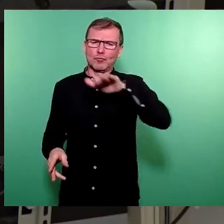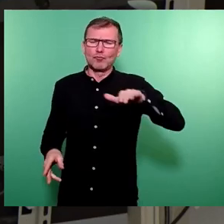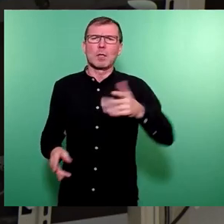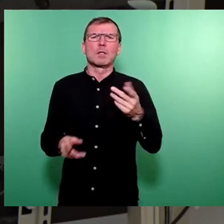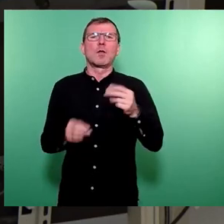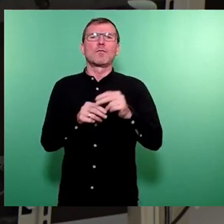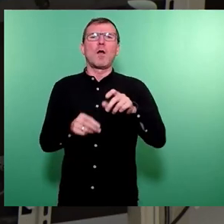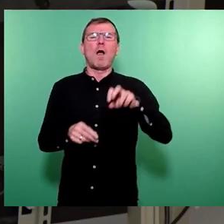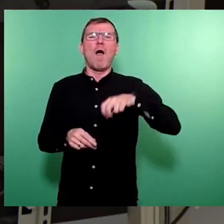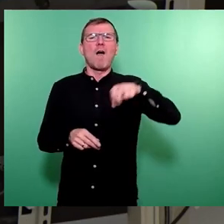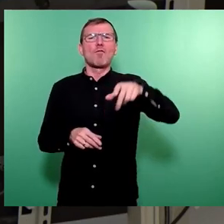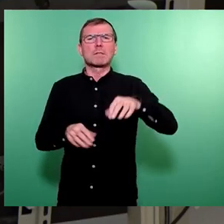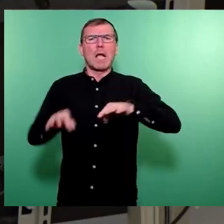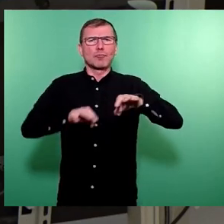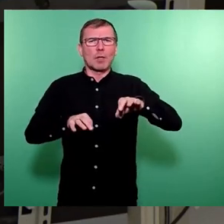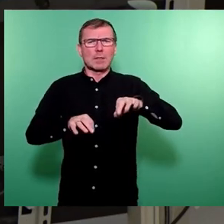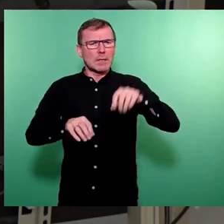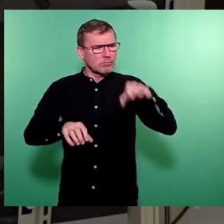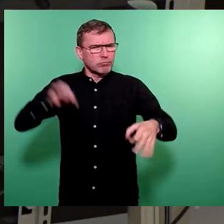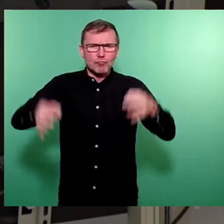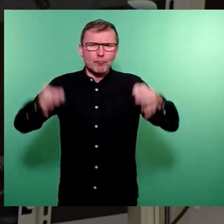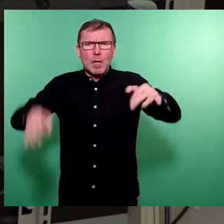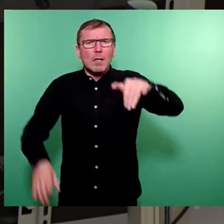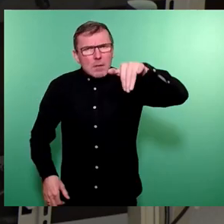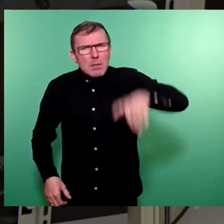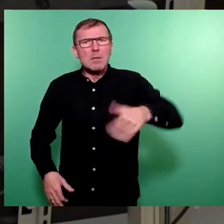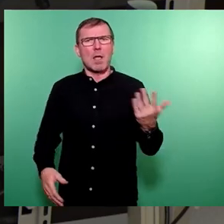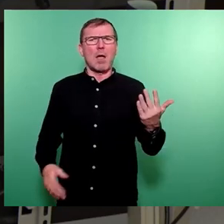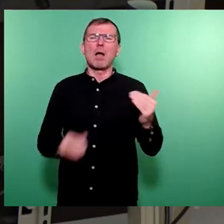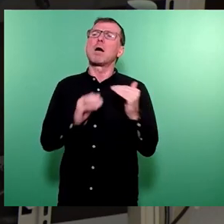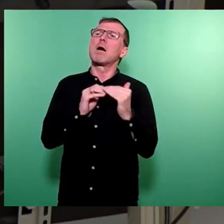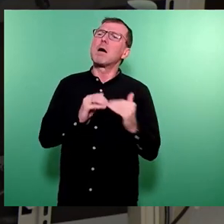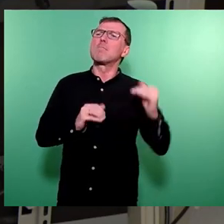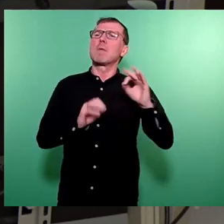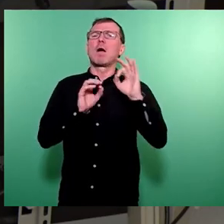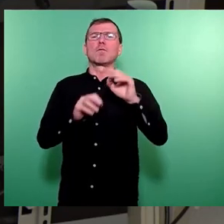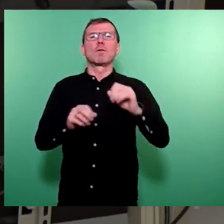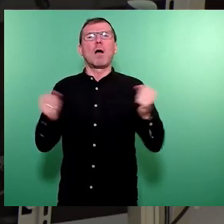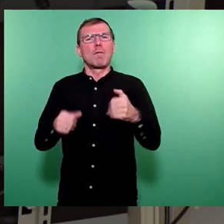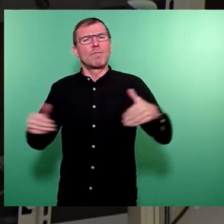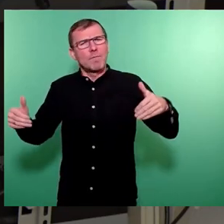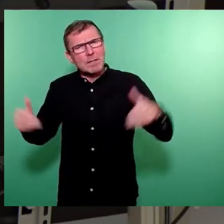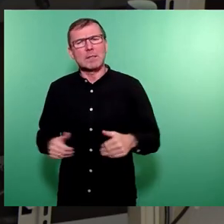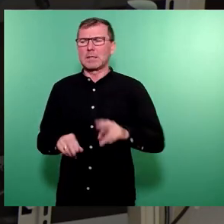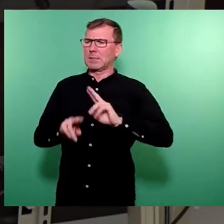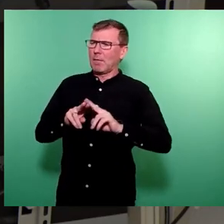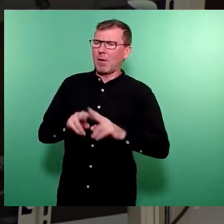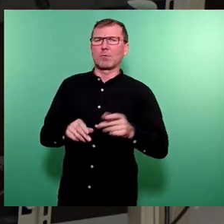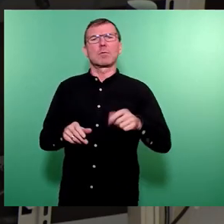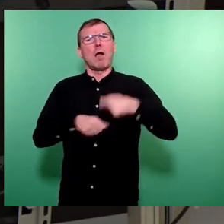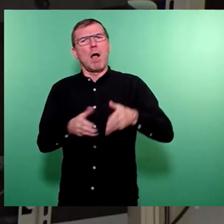Fußgängerstrategie, mehr für den Wartung Winterdienst für Straßen und Radwege.